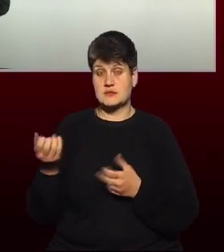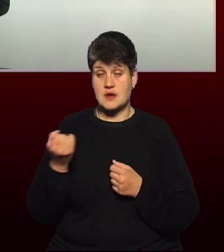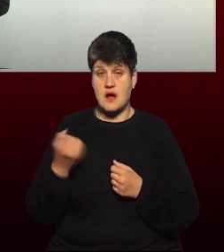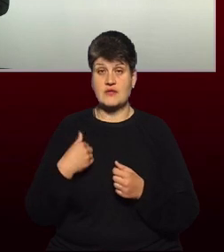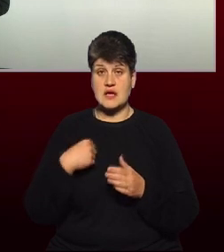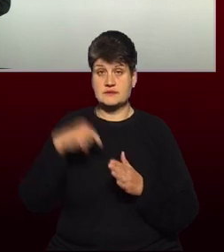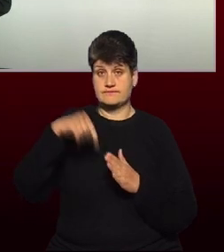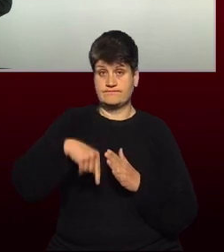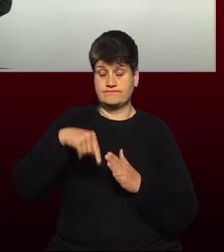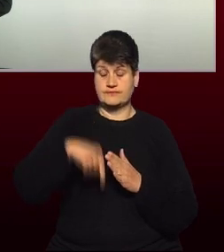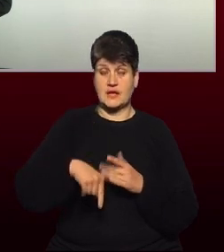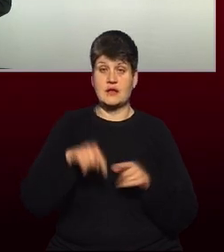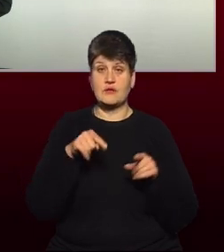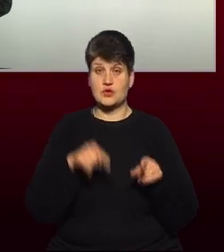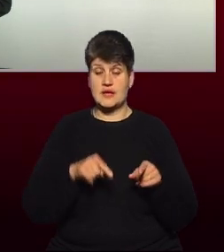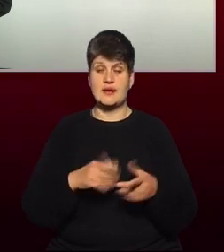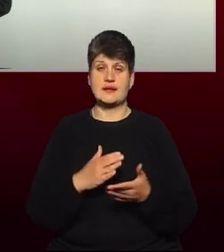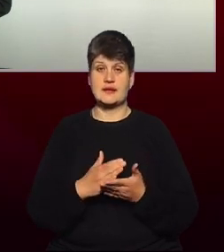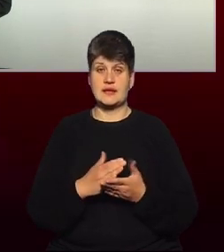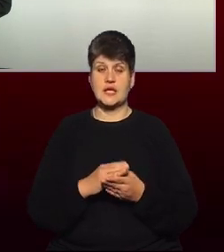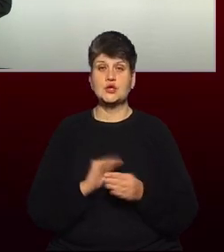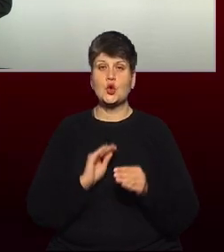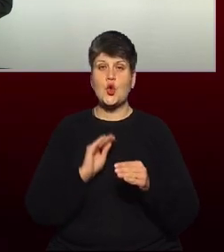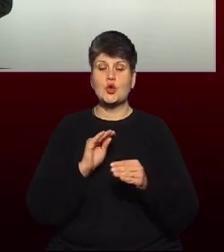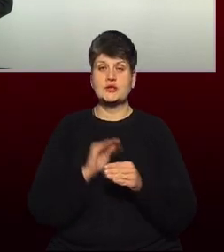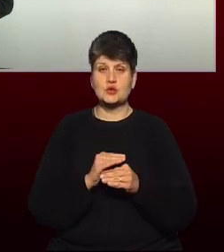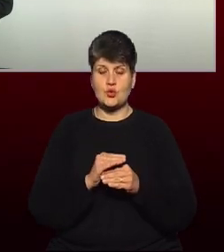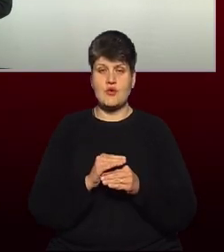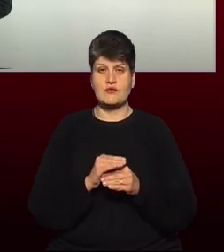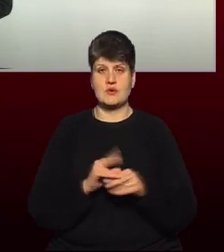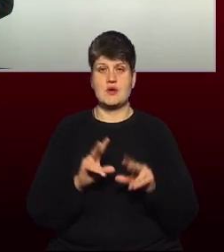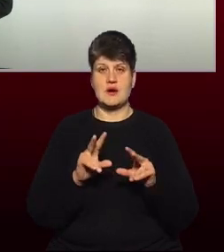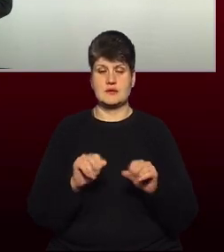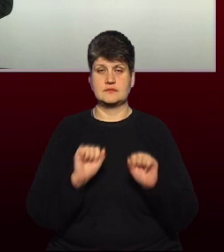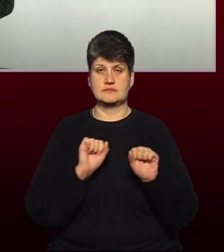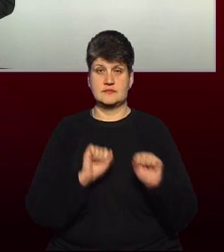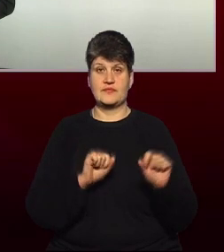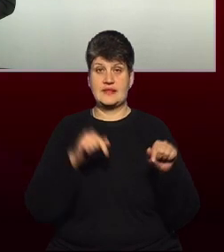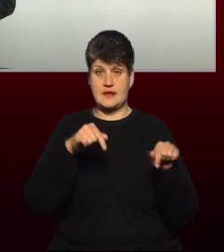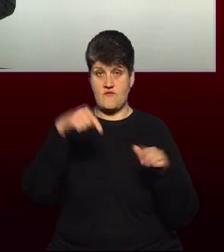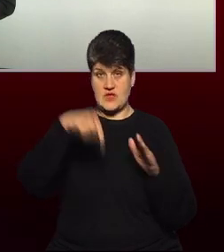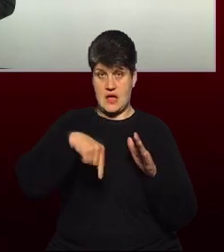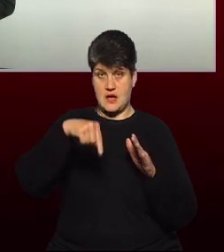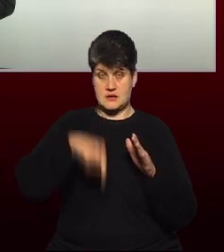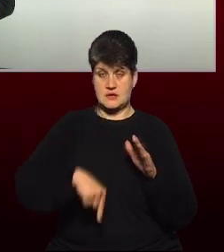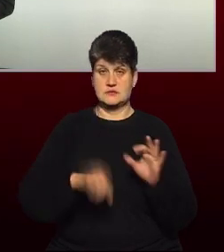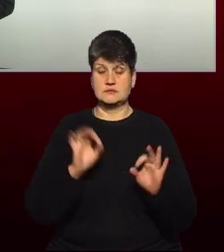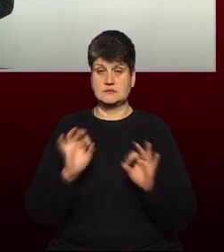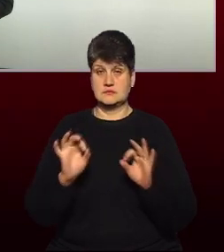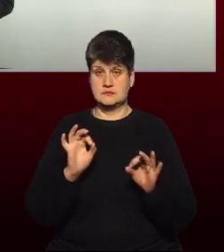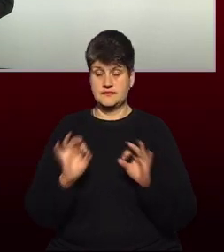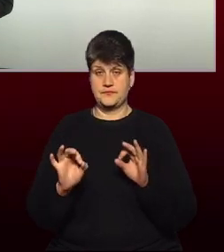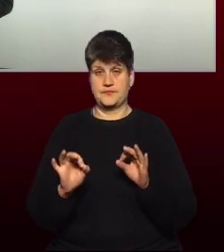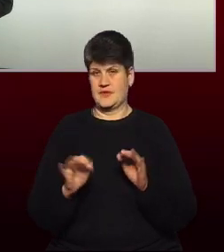за рахунок цього, є якраз додаткова гарантія безпеки. Тому що там надрах, вона убезпечена від подпорапляння різних